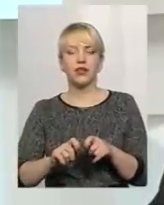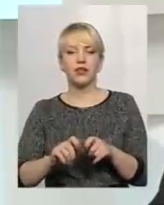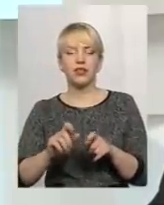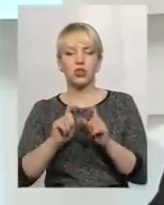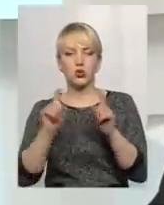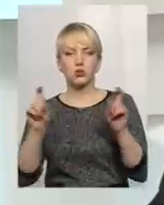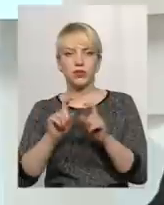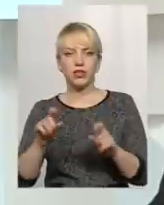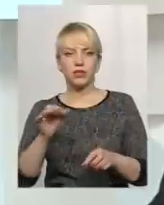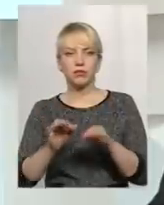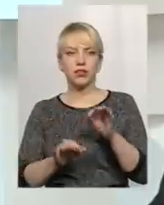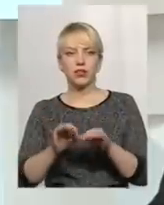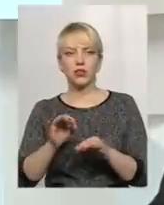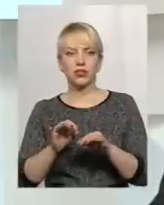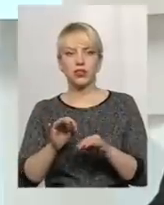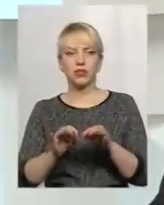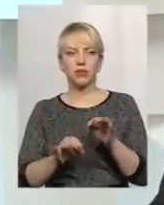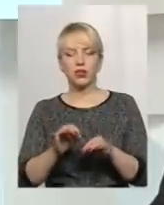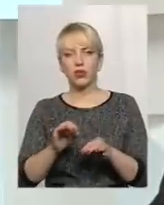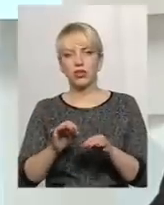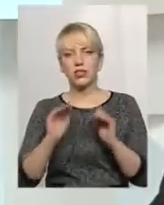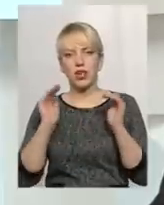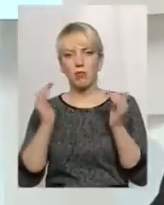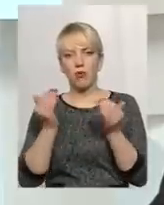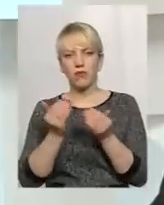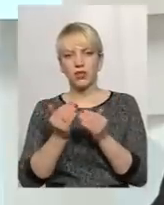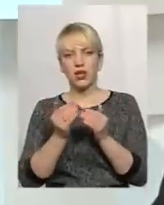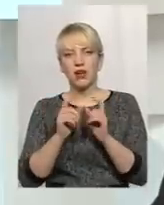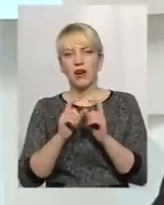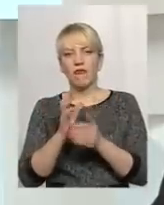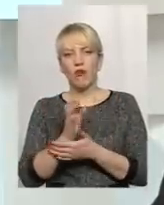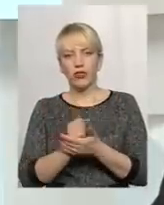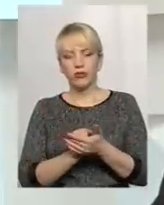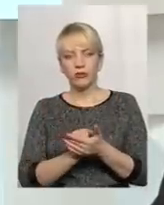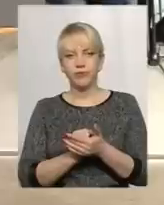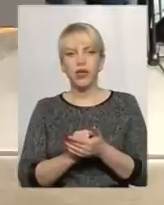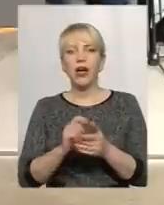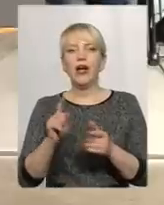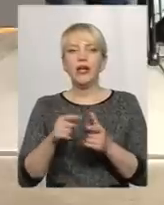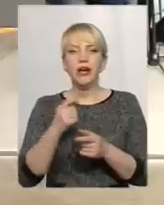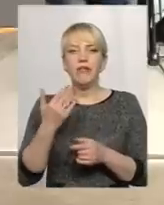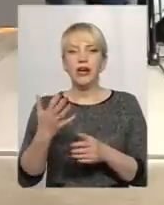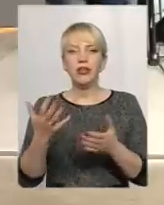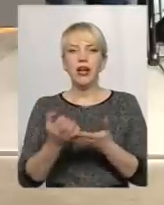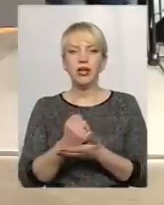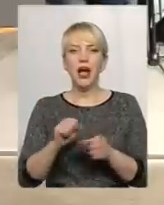'єктів природного заповідного фонду, які є на території парку. Чи знайшли порушення?